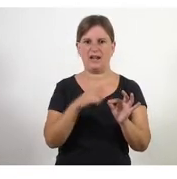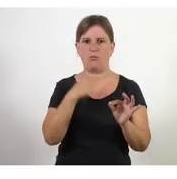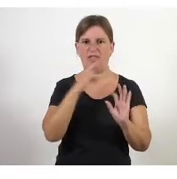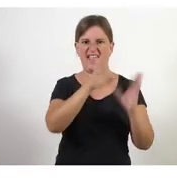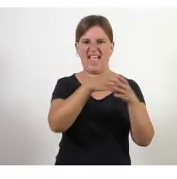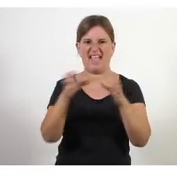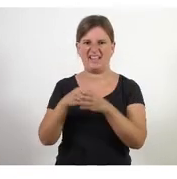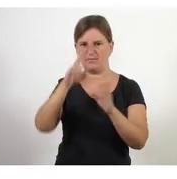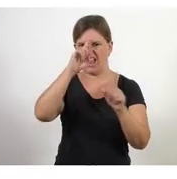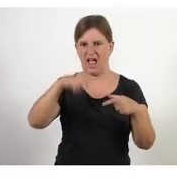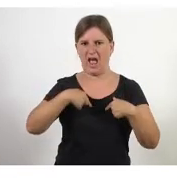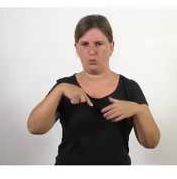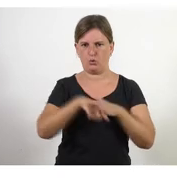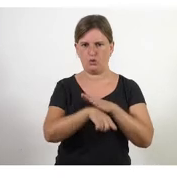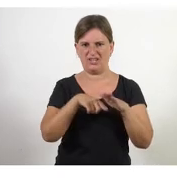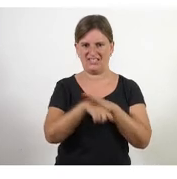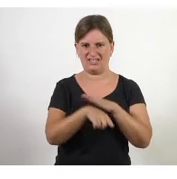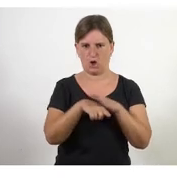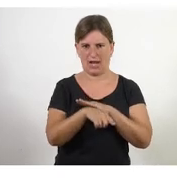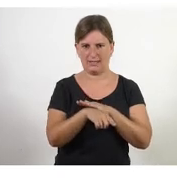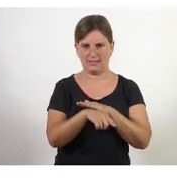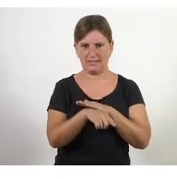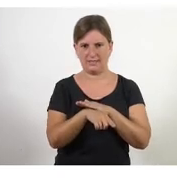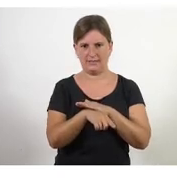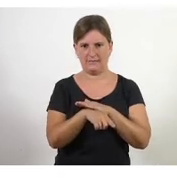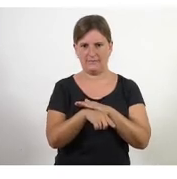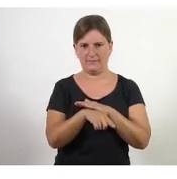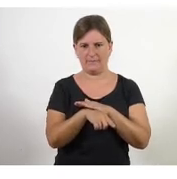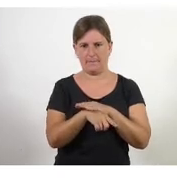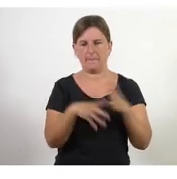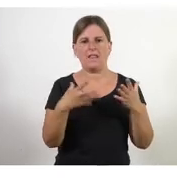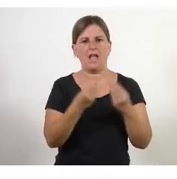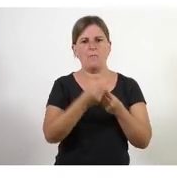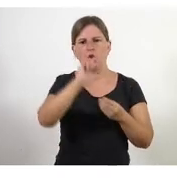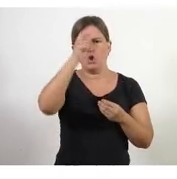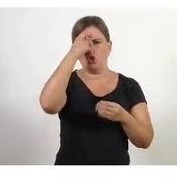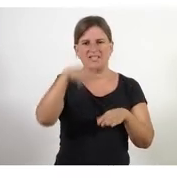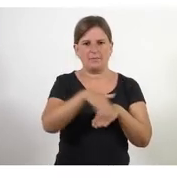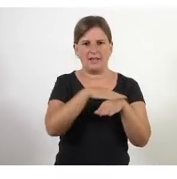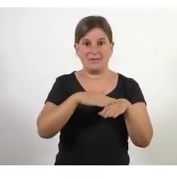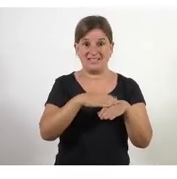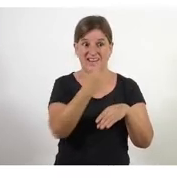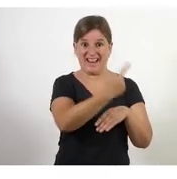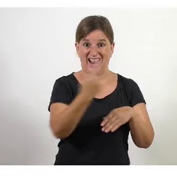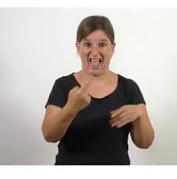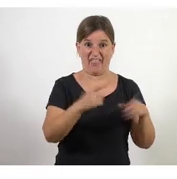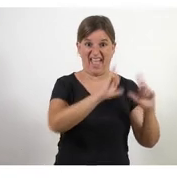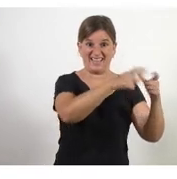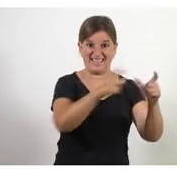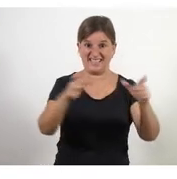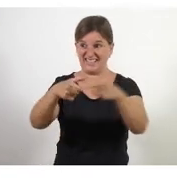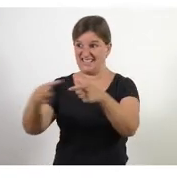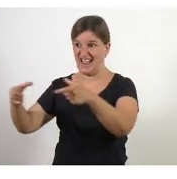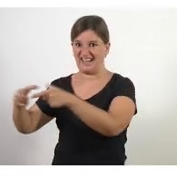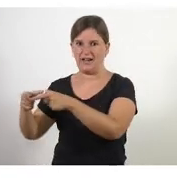autogestionats amb amb un concepte molt molt bàsic que cada cercle són